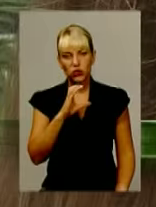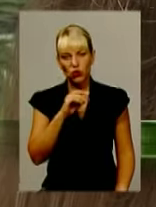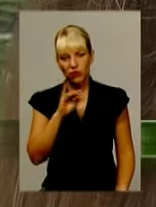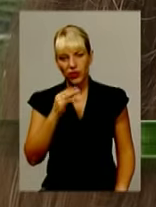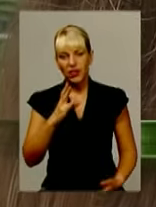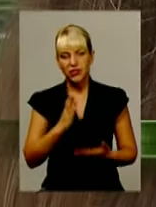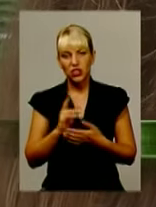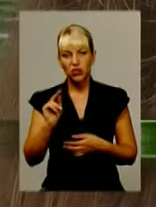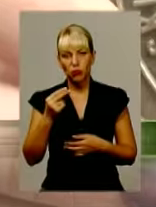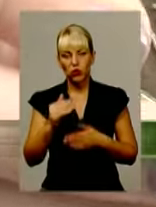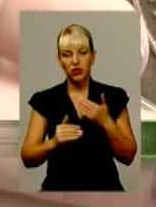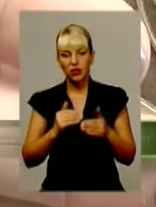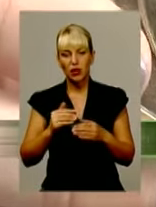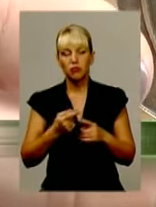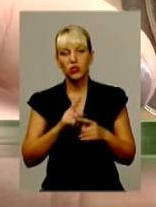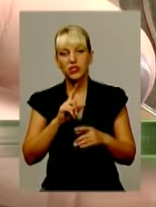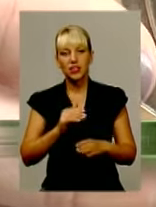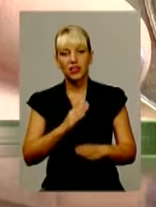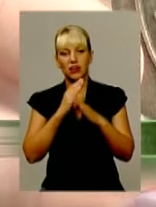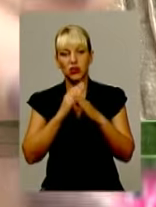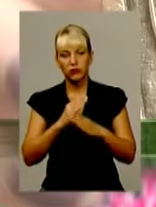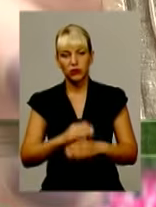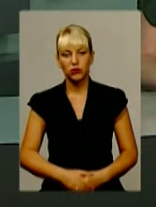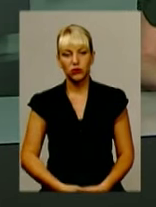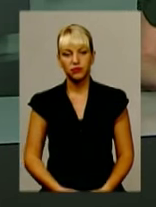чемпіонкою етапу Кубку світуст Хеквандо G1.